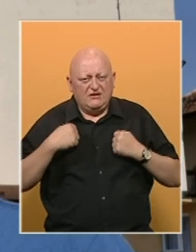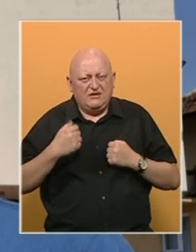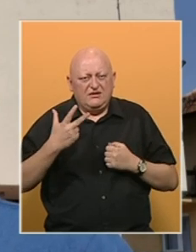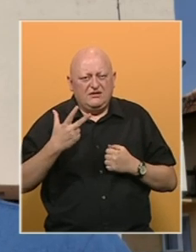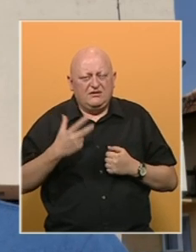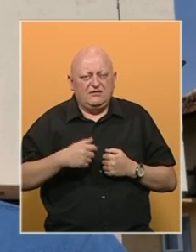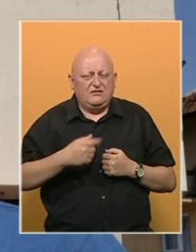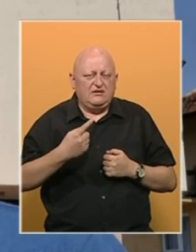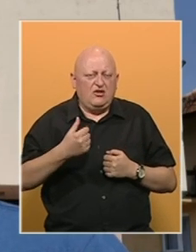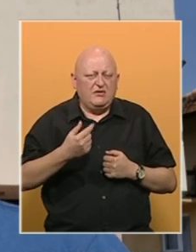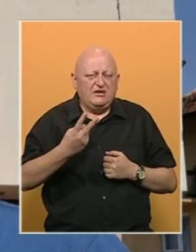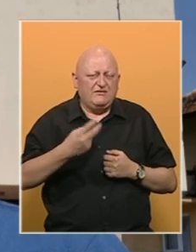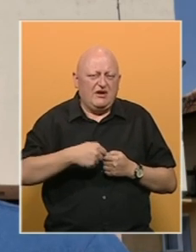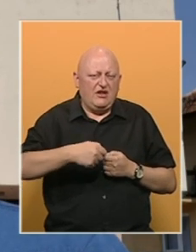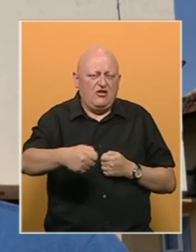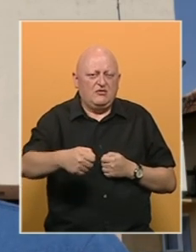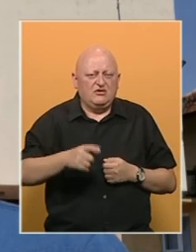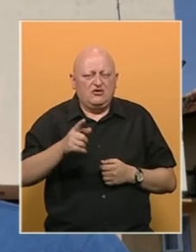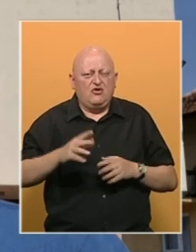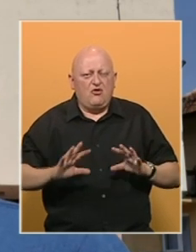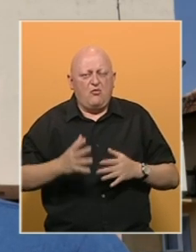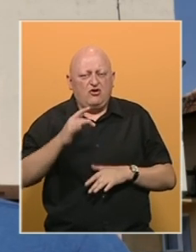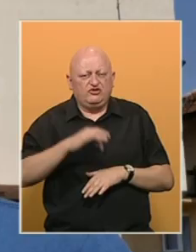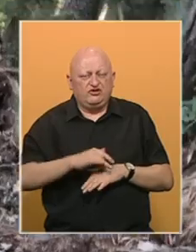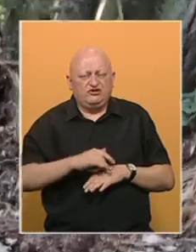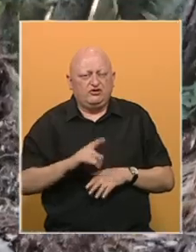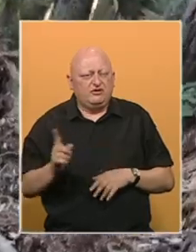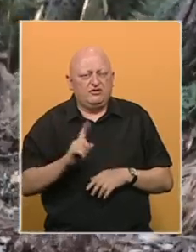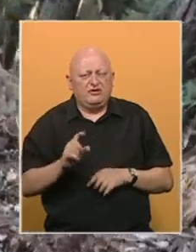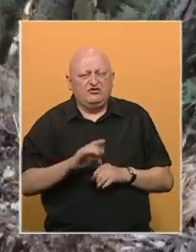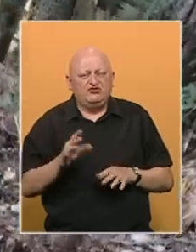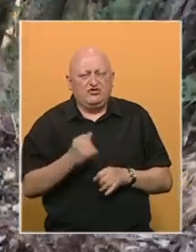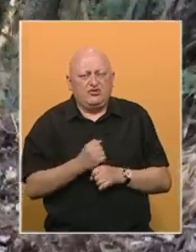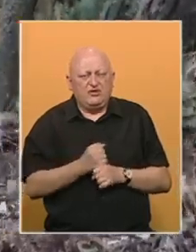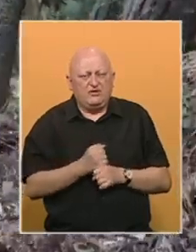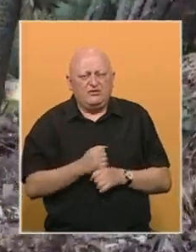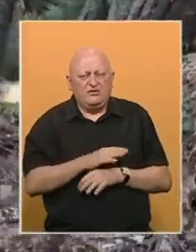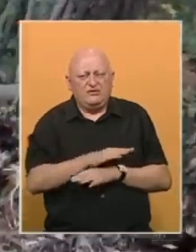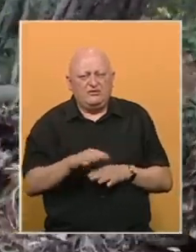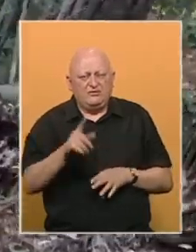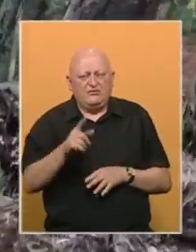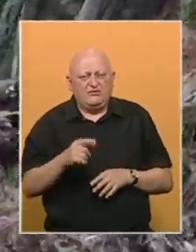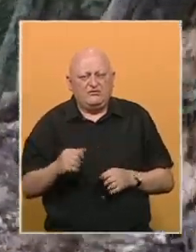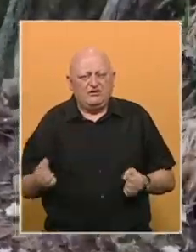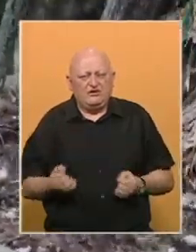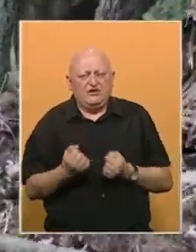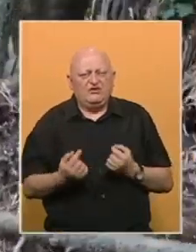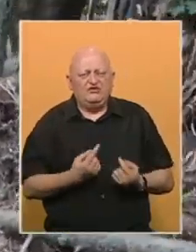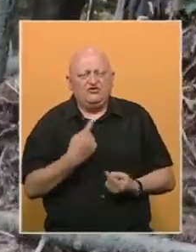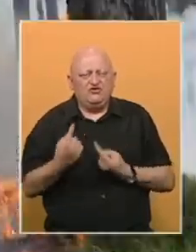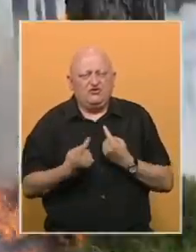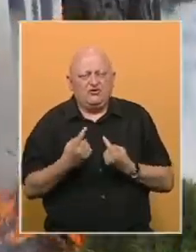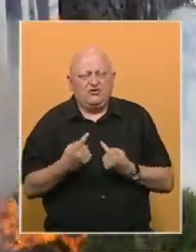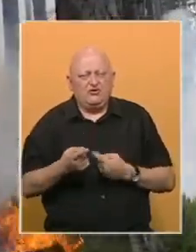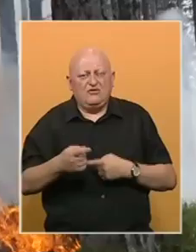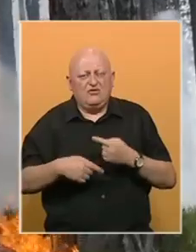kilometar i po dva do požarišta, više ne može ništa uraditi. U svih tih otežavajućih okolosti i zato što